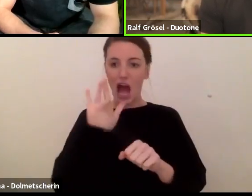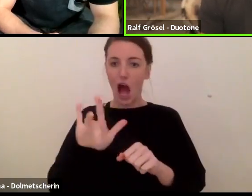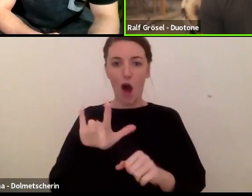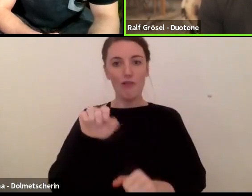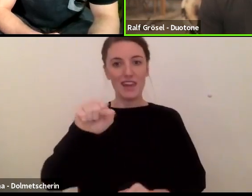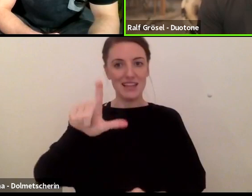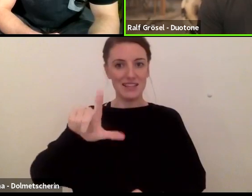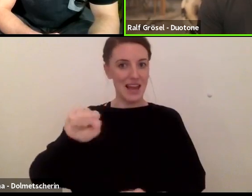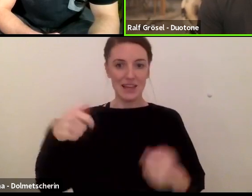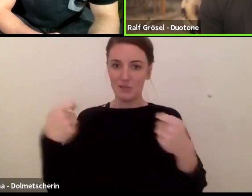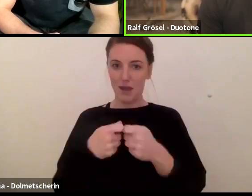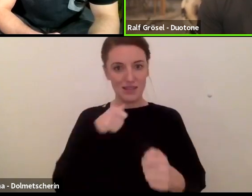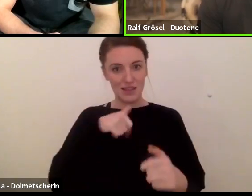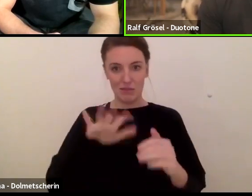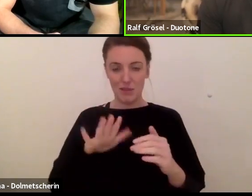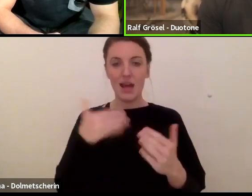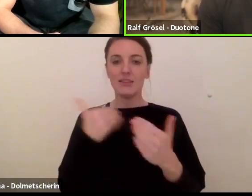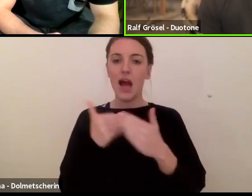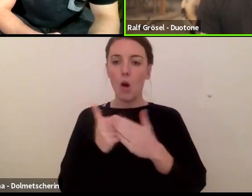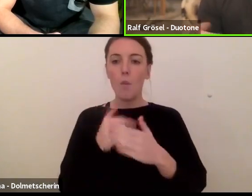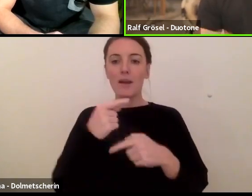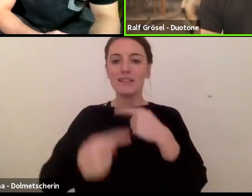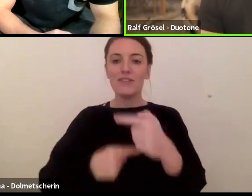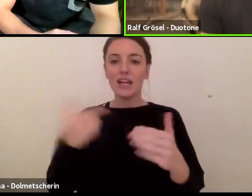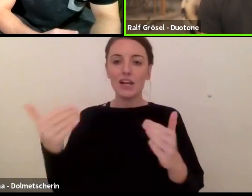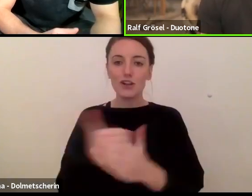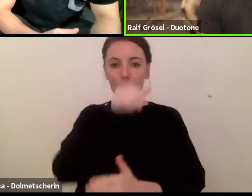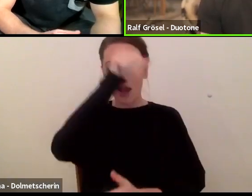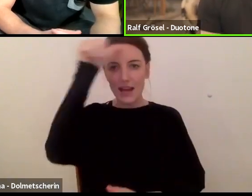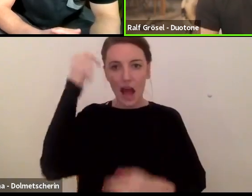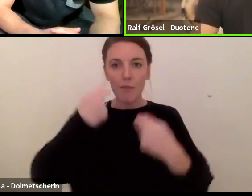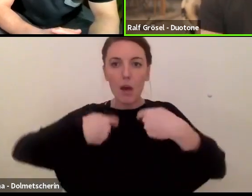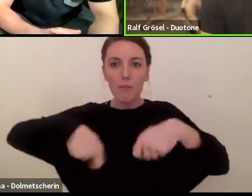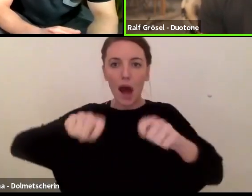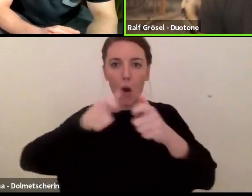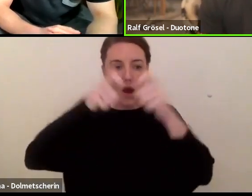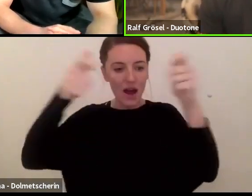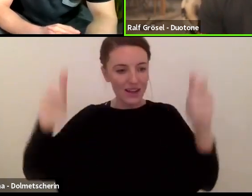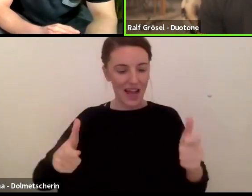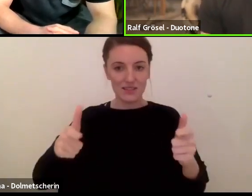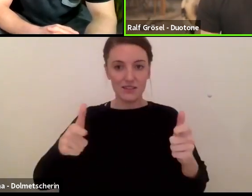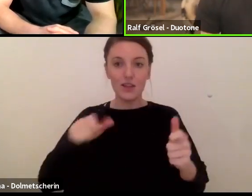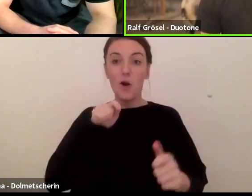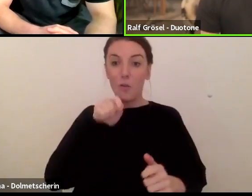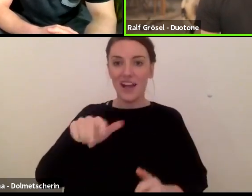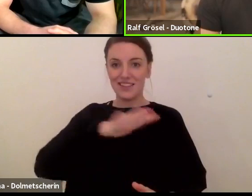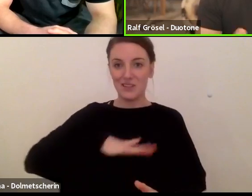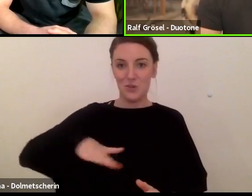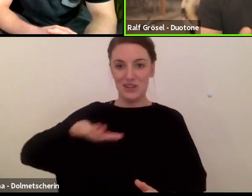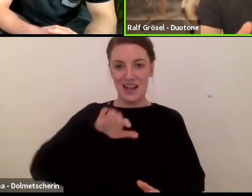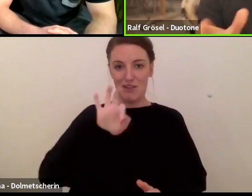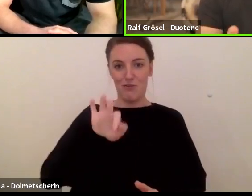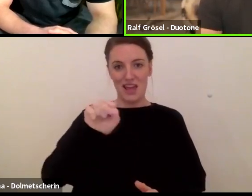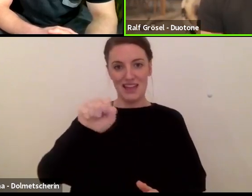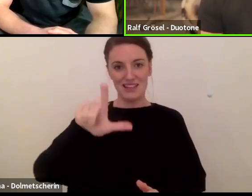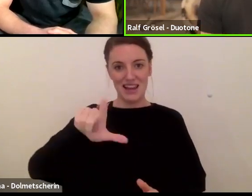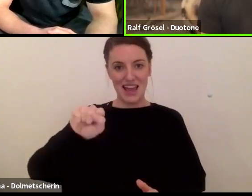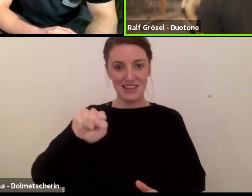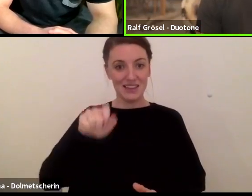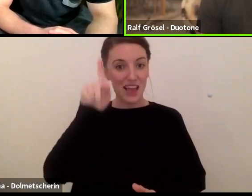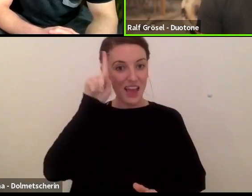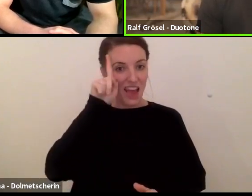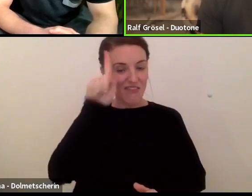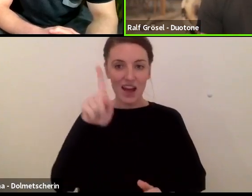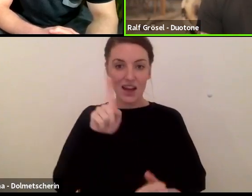-Baukasten, so haben wir das Ding genannt, entwickelt, der jetzt wiederum Grundlage für die SLS ist. Das heißt also, weil das war eine ganz